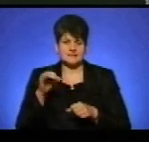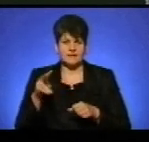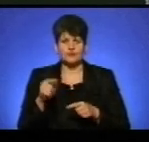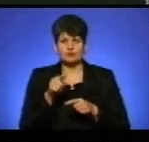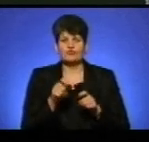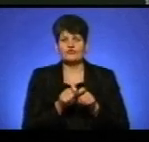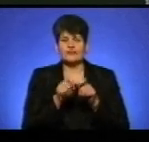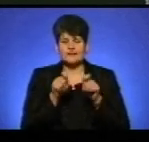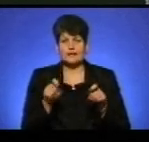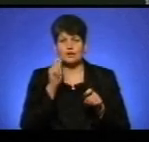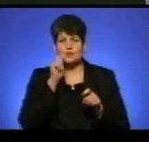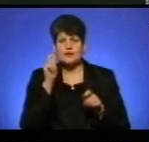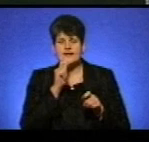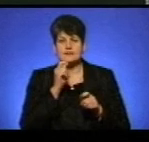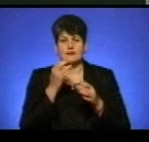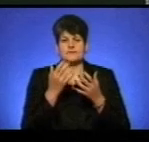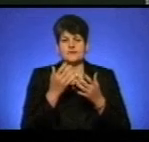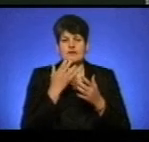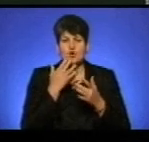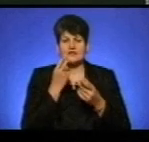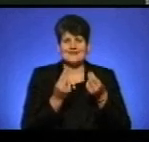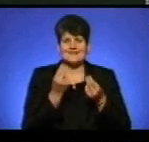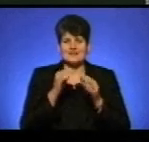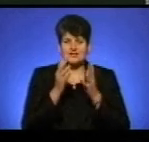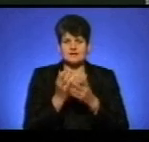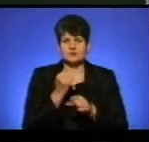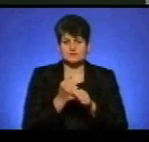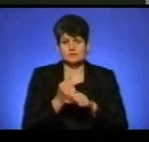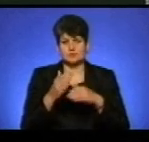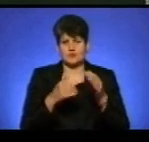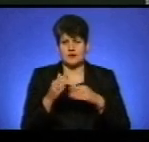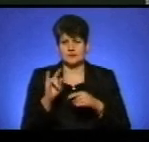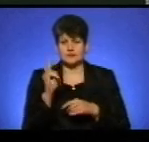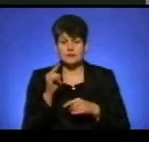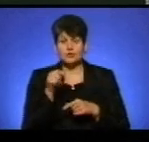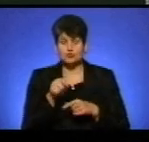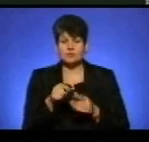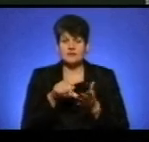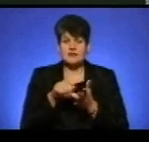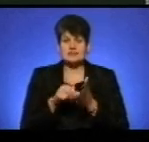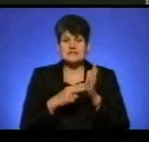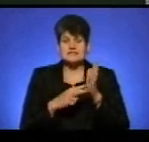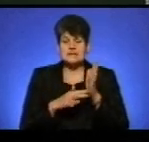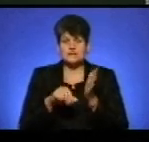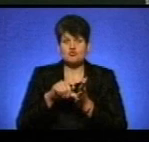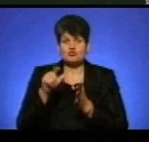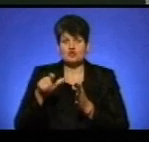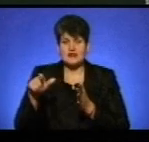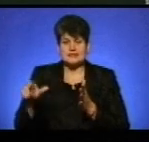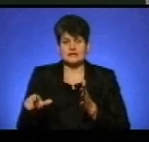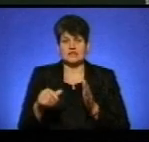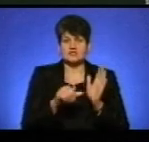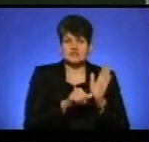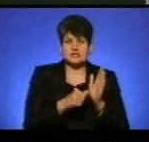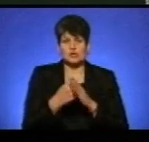-конкурс «Українська народна іграшка руками дитини». Свої роботи представили 70 учасників з України віком від 6